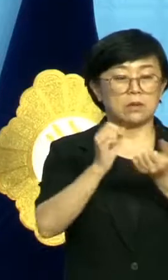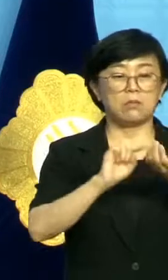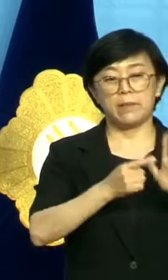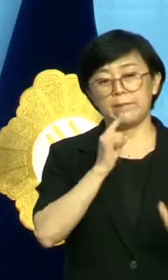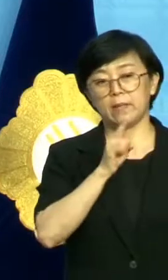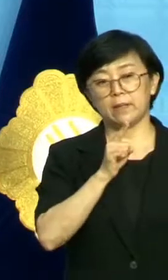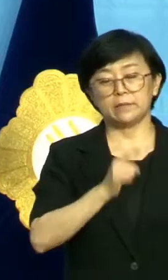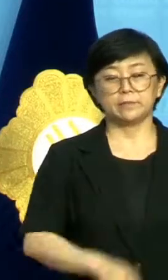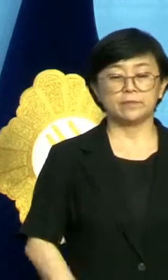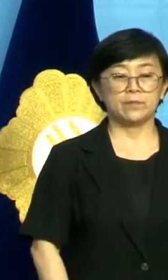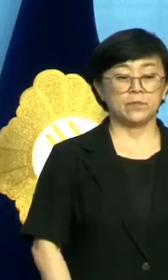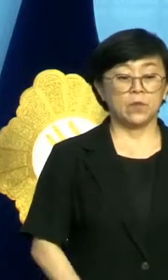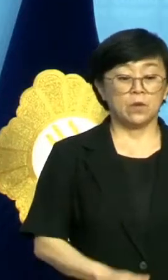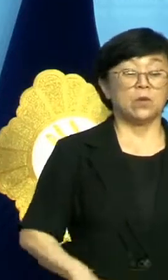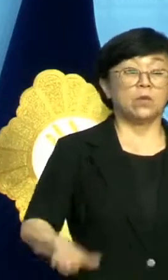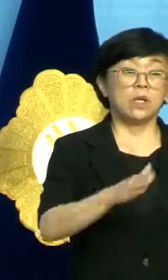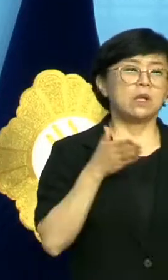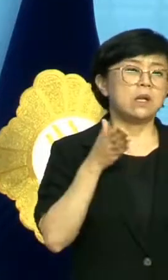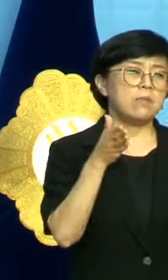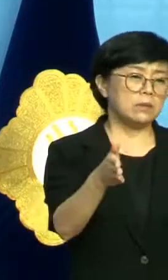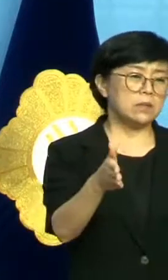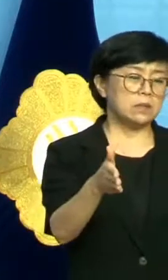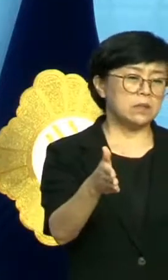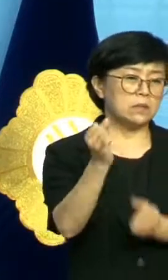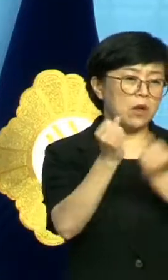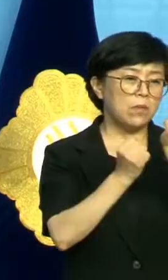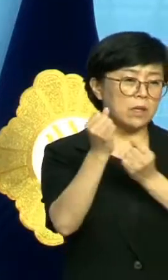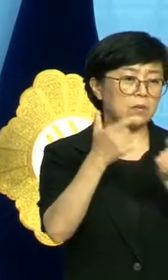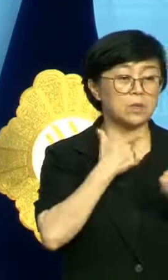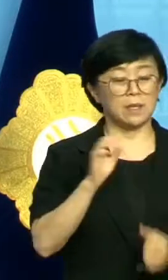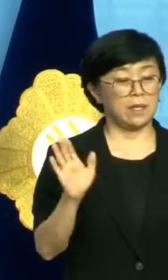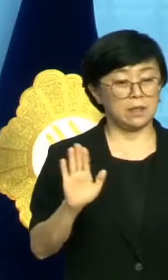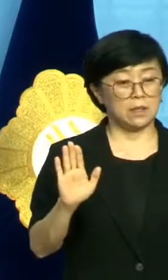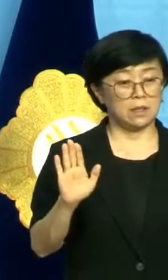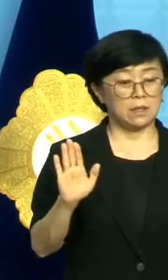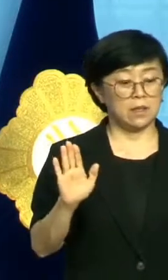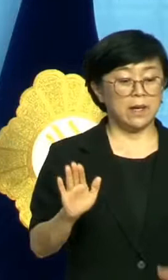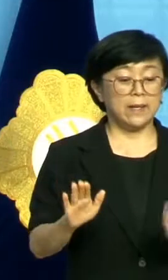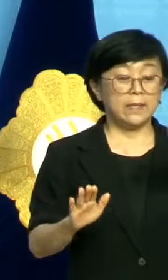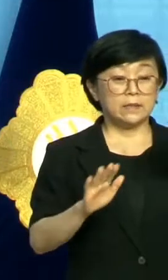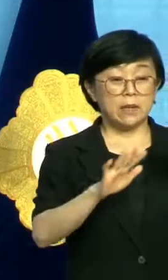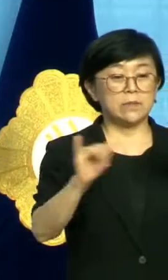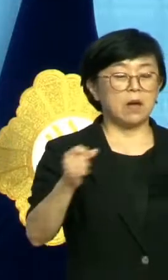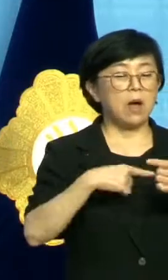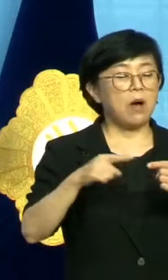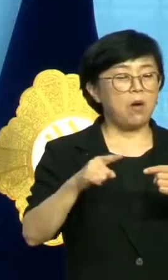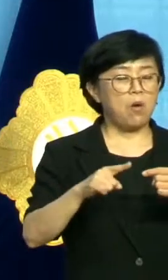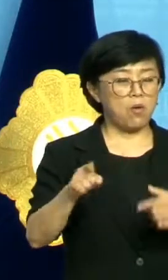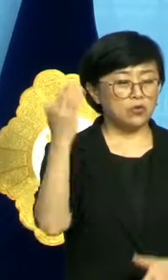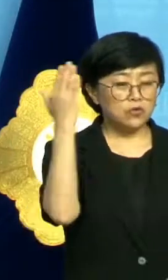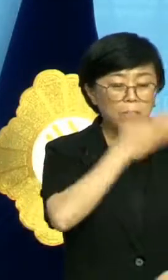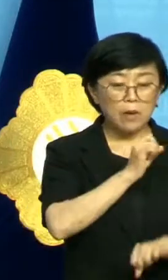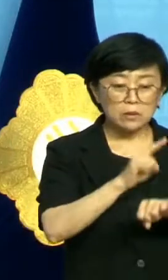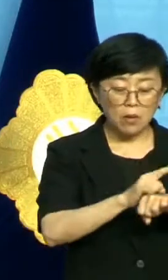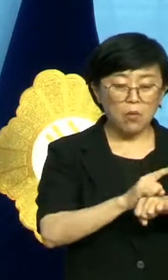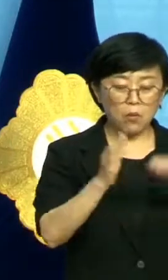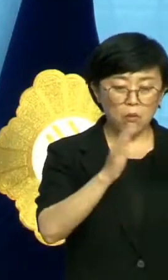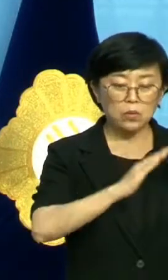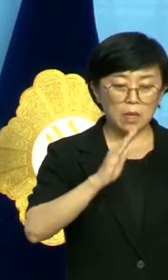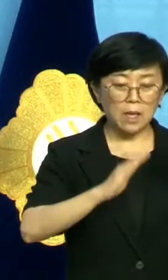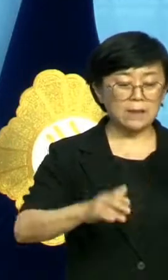한다. 우리는 일방적인 설명회를 요구하는 것이 아니라 제3자가 공정성과 투명성을 갖고